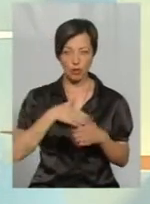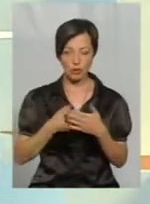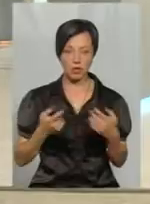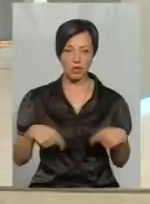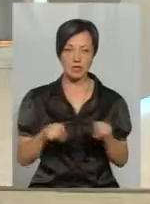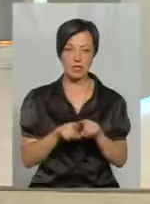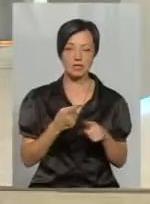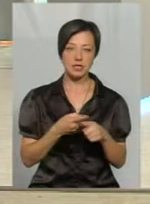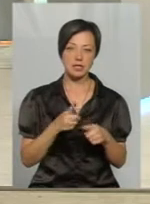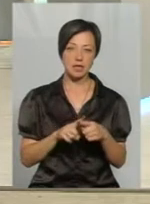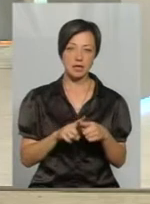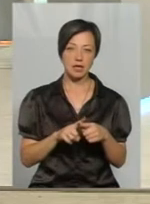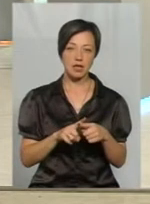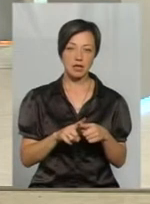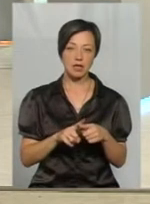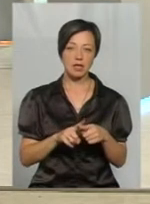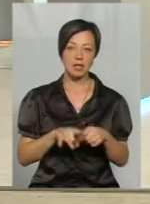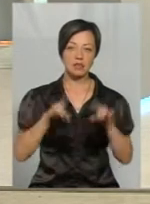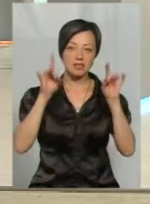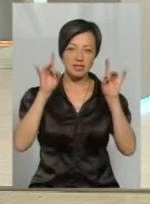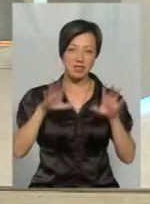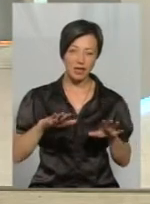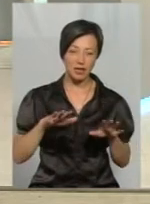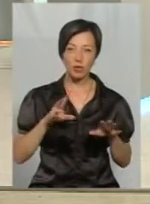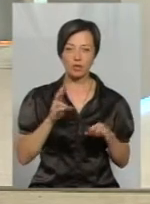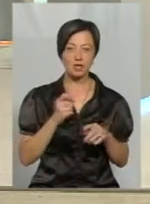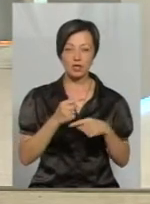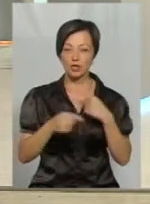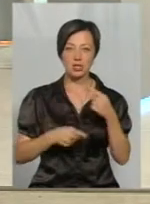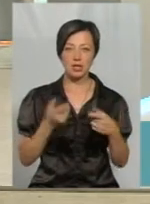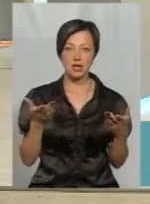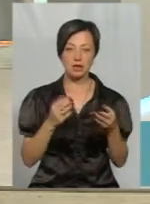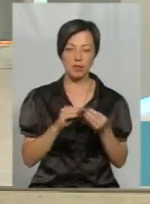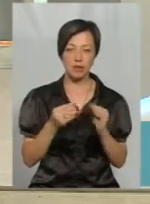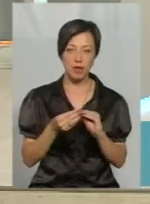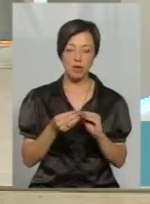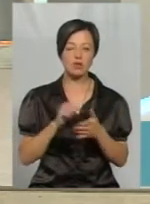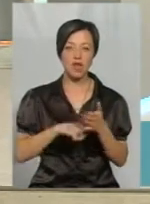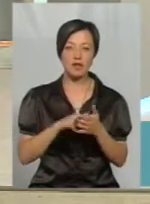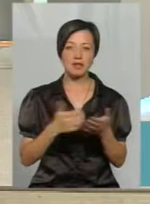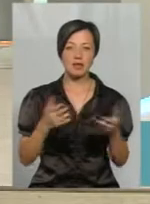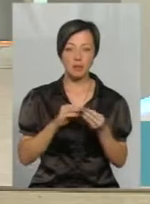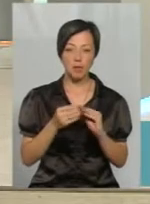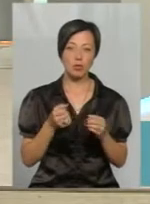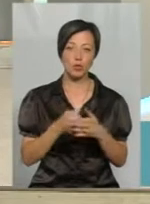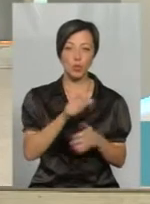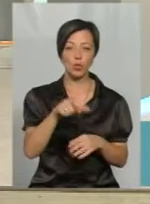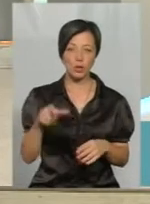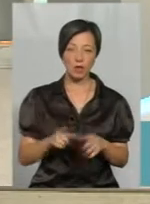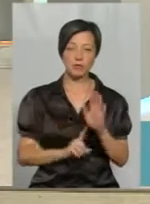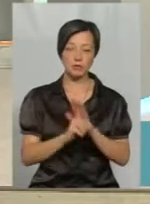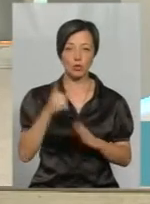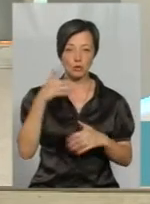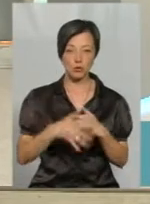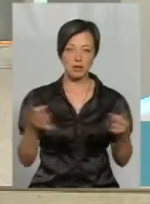організації. Це йде стихійно, це не через якісь проблеми, а до людей приходить вже розуміння, що